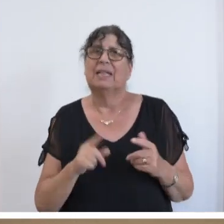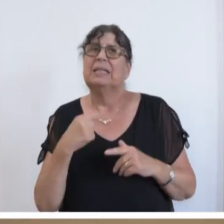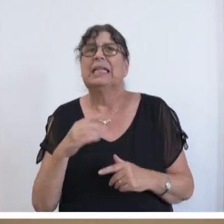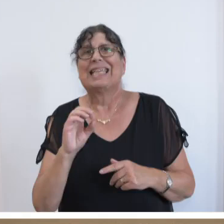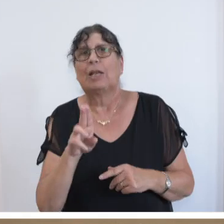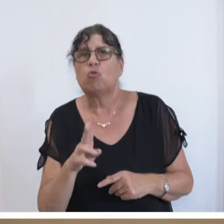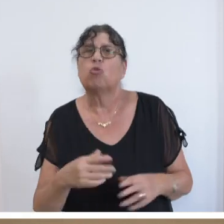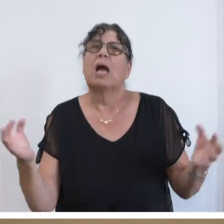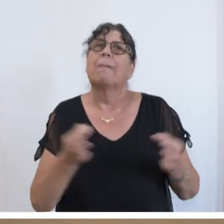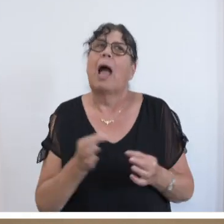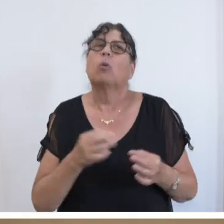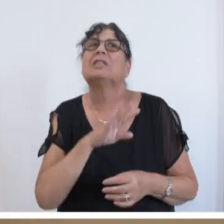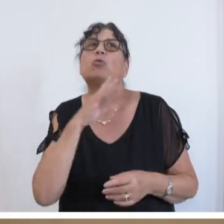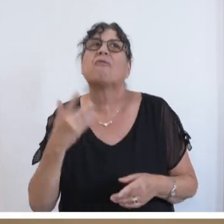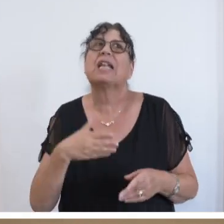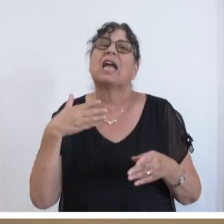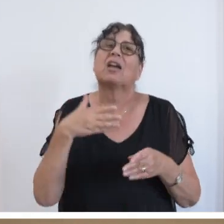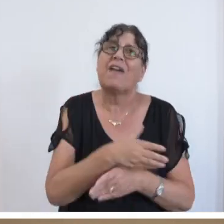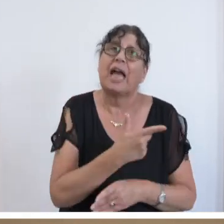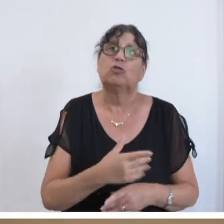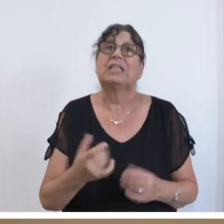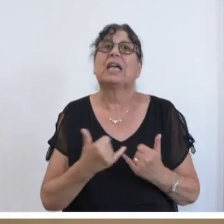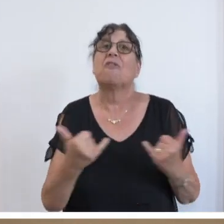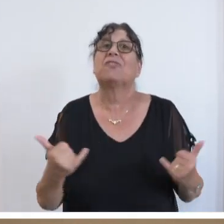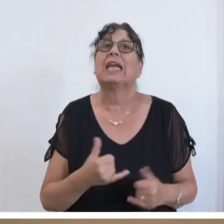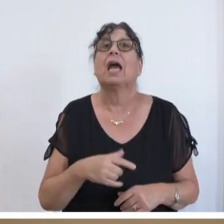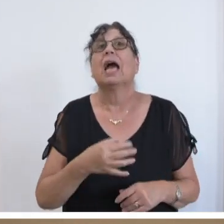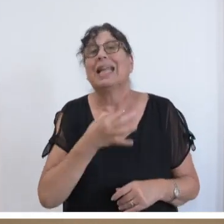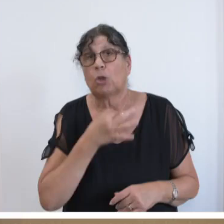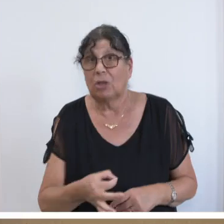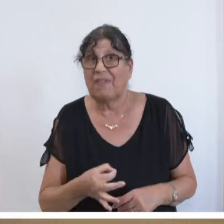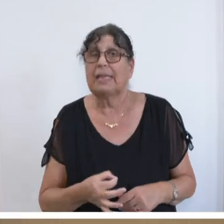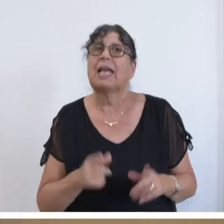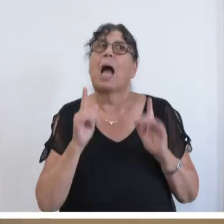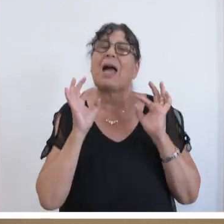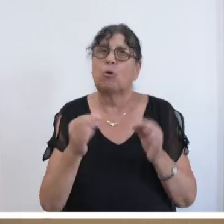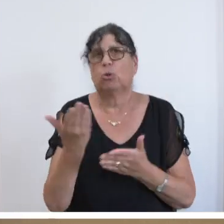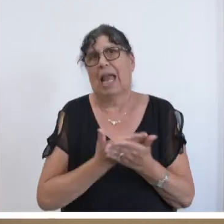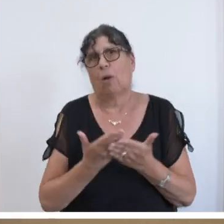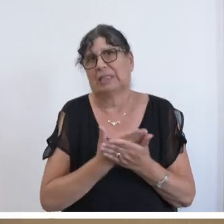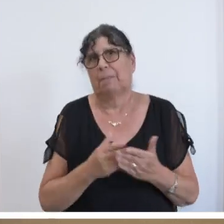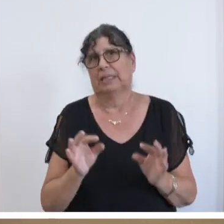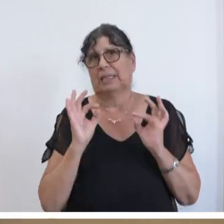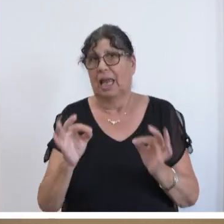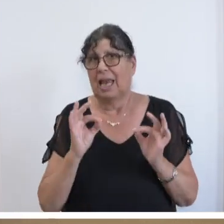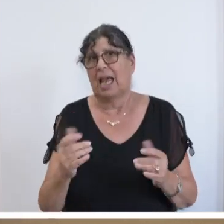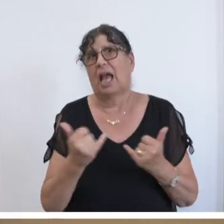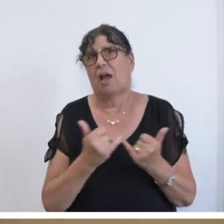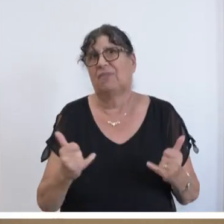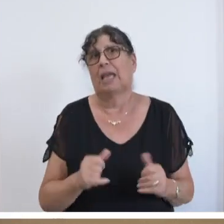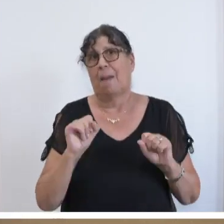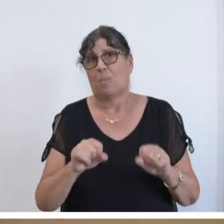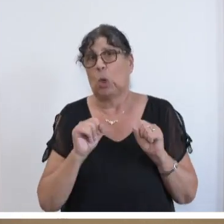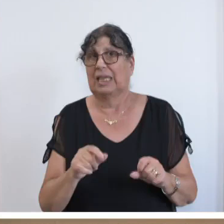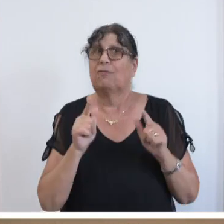Quereinstieg wie nötig, aber so viel grundständig und schulformspezifisch ausgebildete Lehrer wie möglich, um dem Fachkräftemangel an